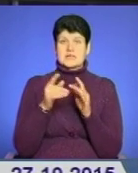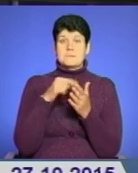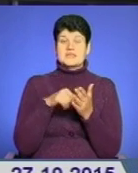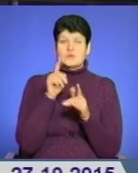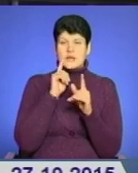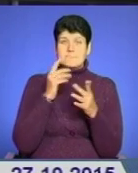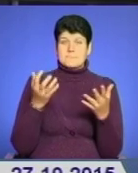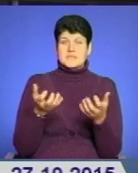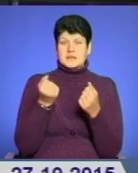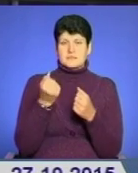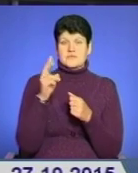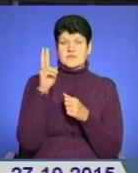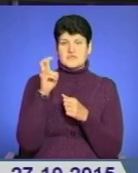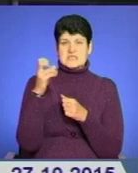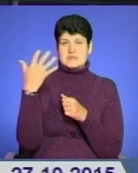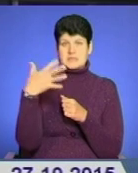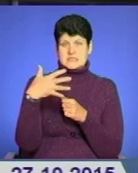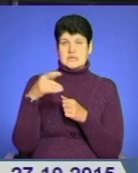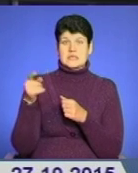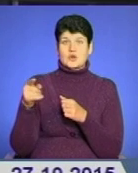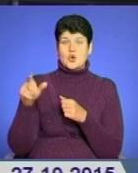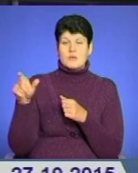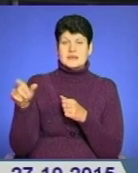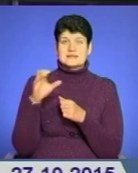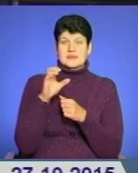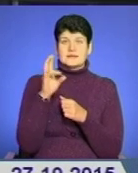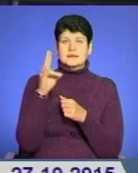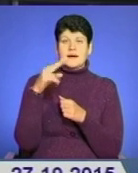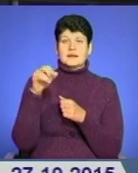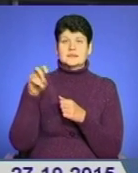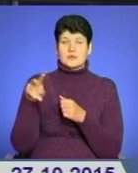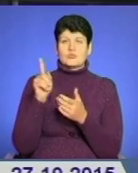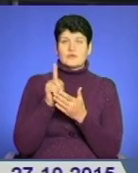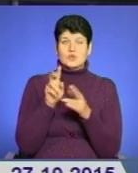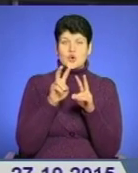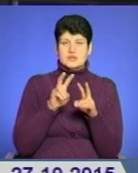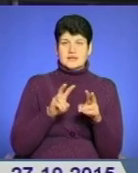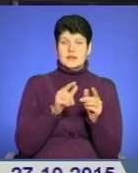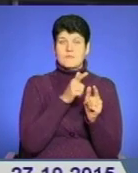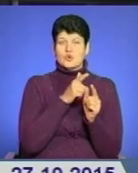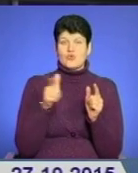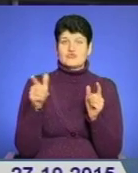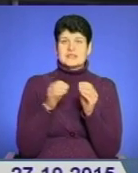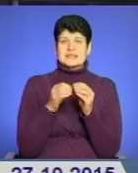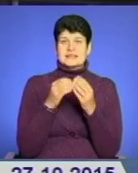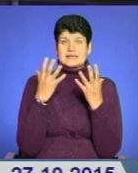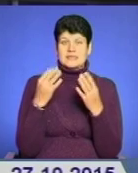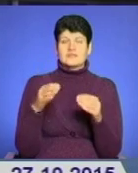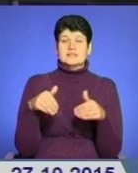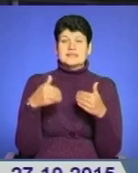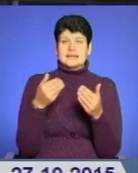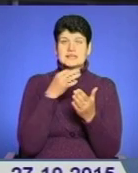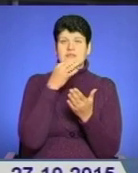підтримують більше 250 тернополян, Сергій Надал повинен його розглянути і впродовж 10 днів дати публічну